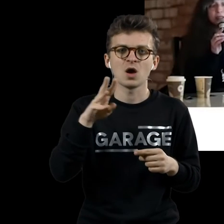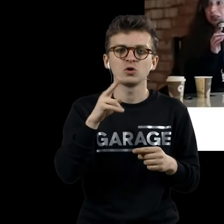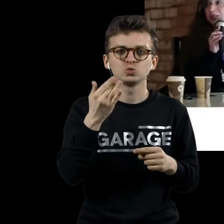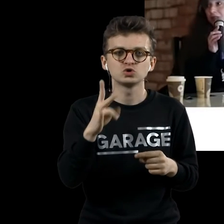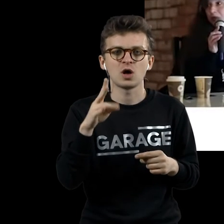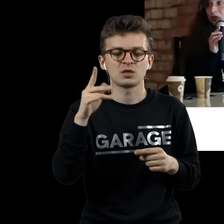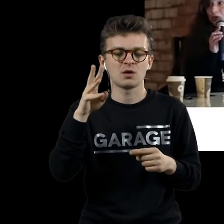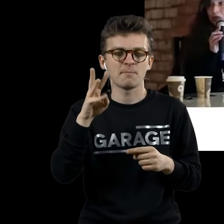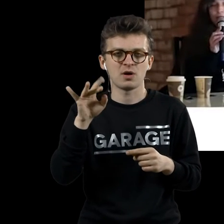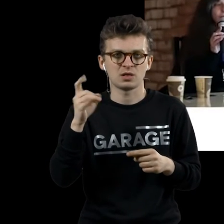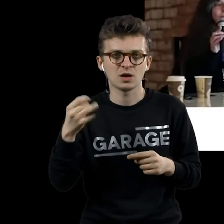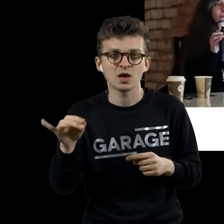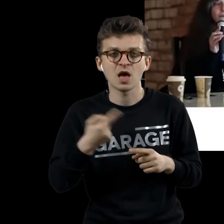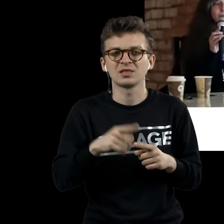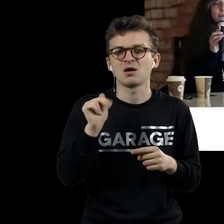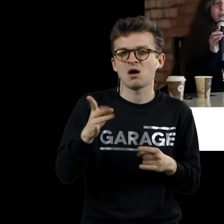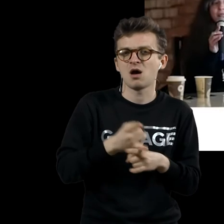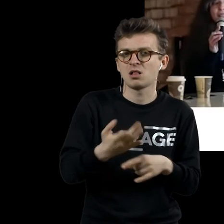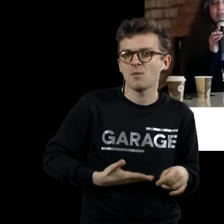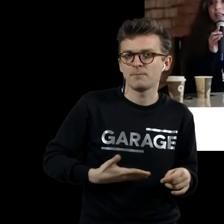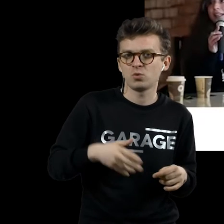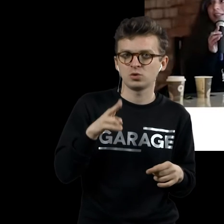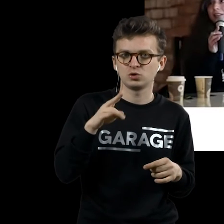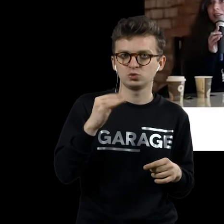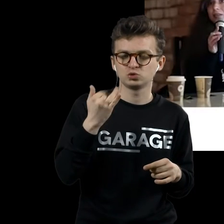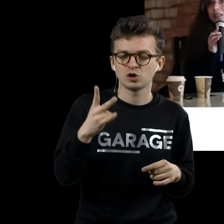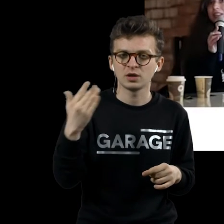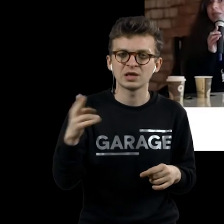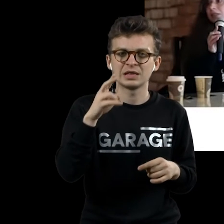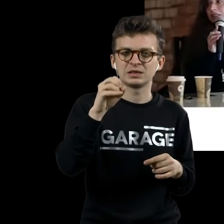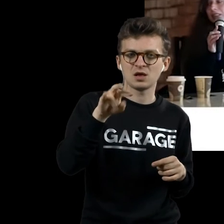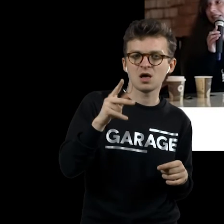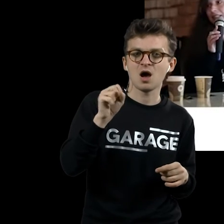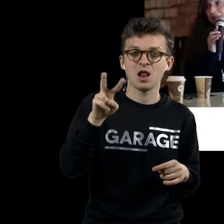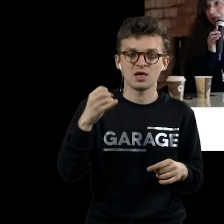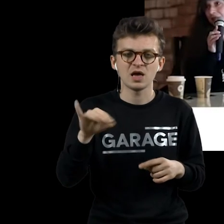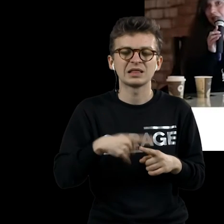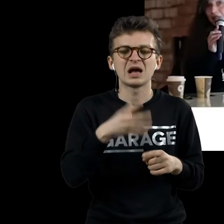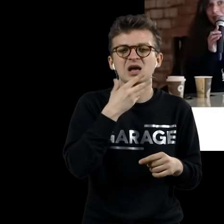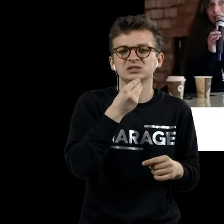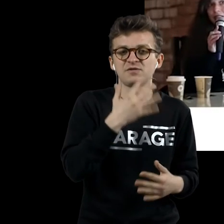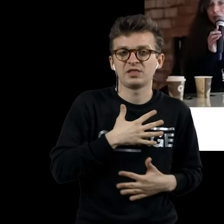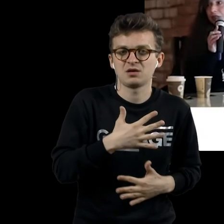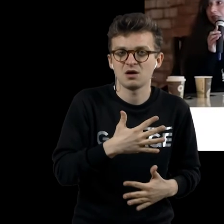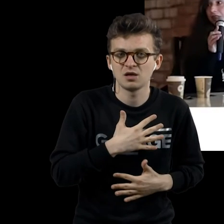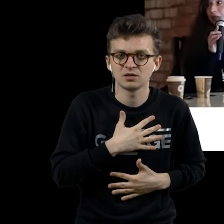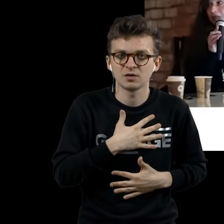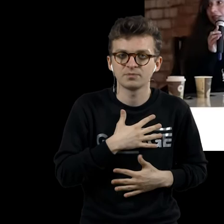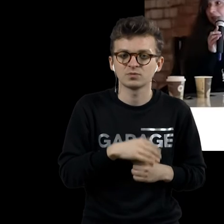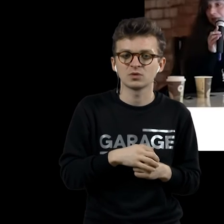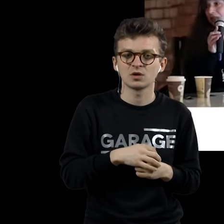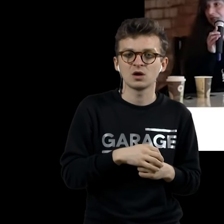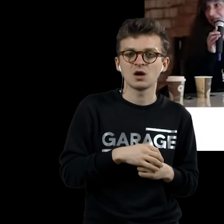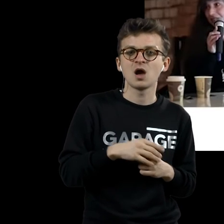Пример каламбура Дюшана. Бель Олейн – красивое дыхание, отсылающая, естественно, к